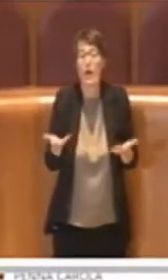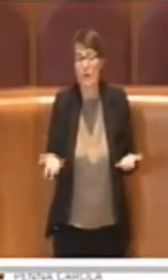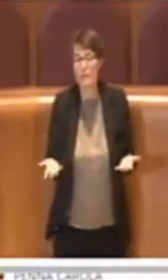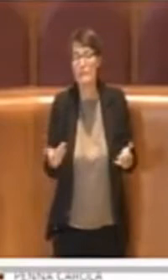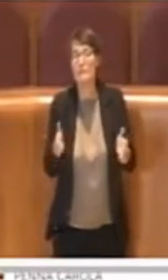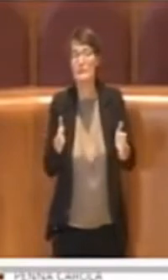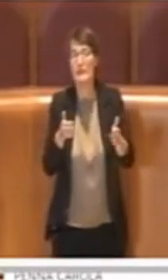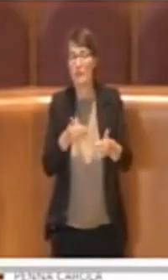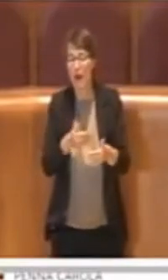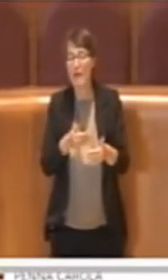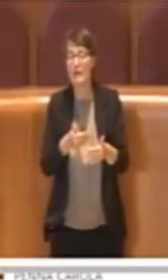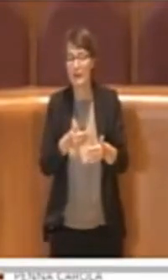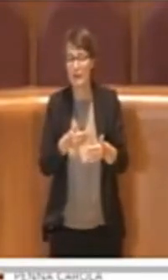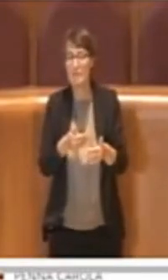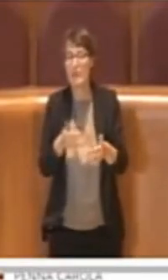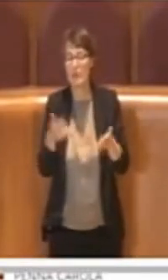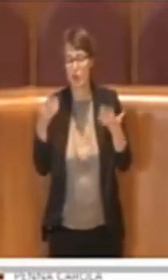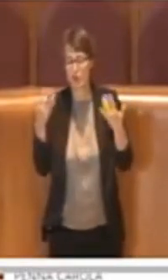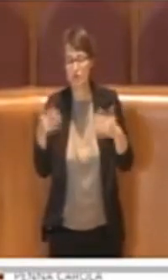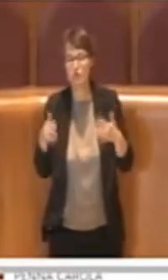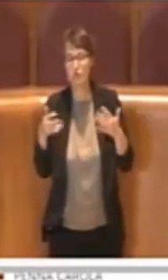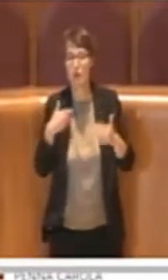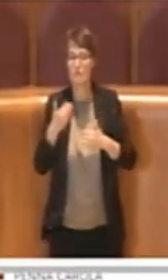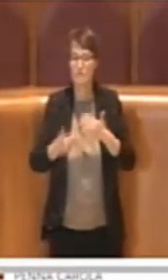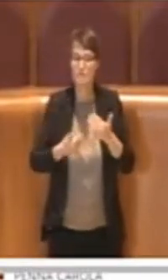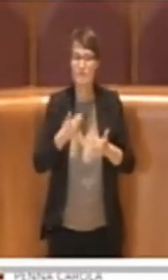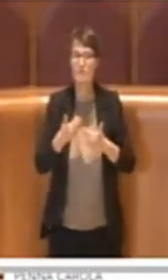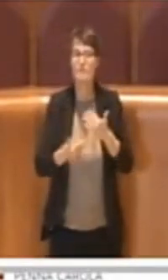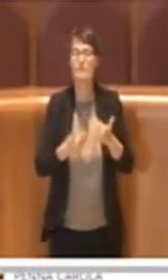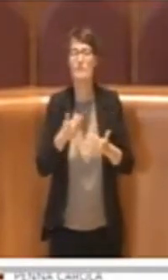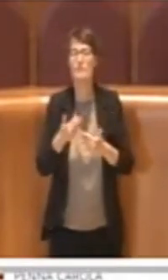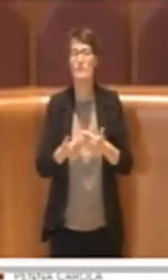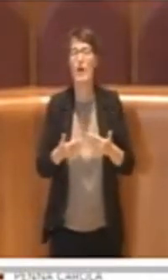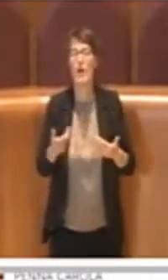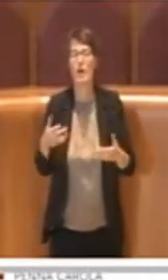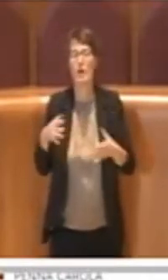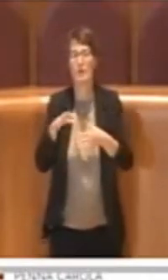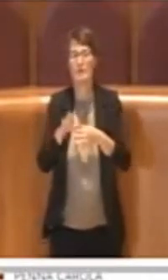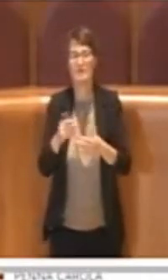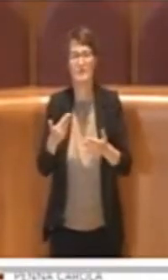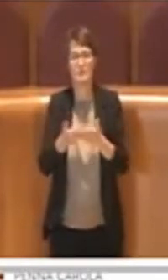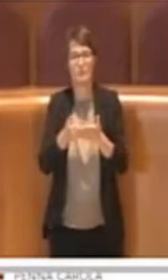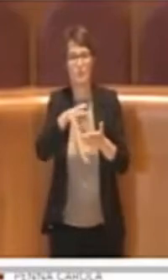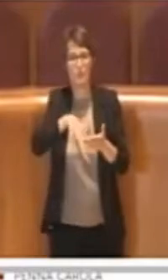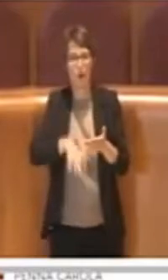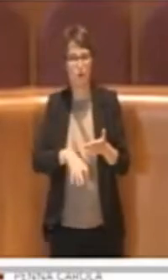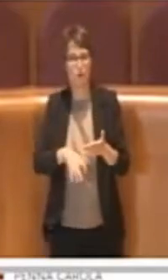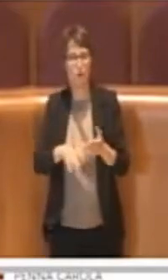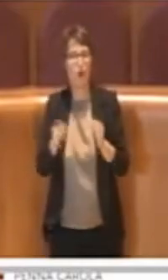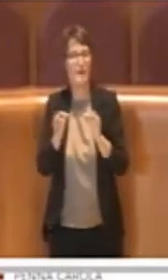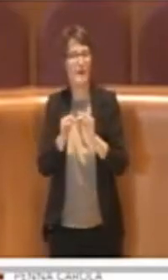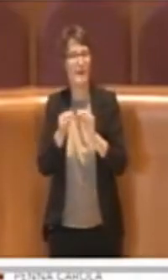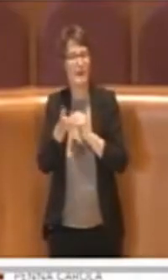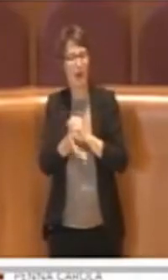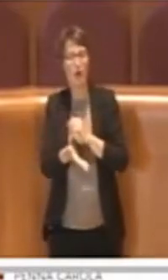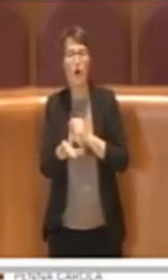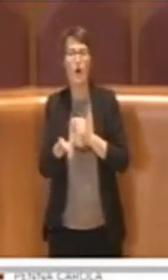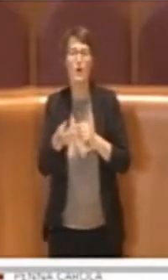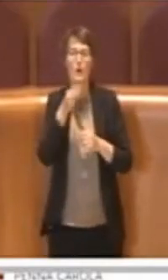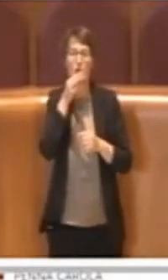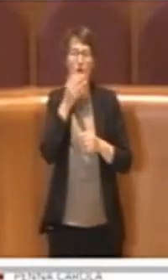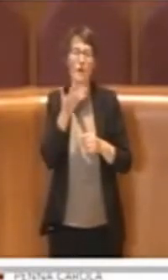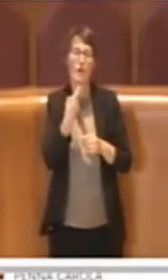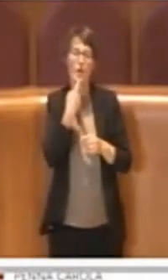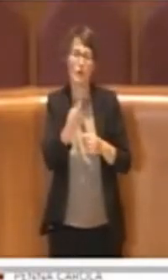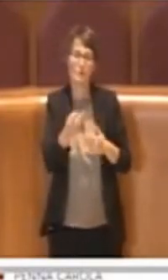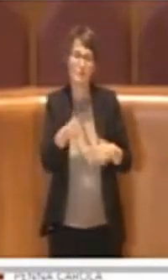muovendosi verso i contenuti di questa mozione, quindi non è, io volevo rimarcare questo